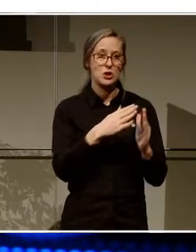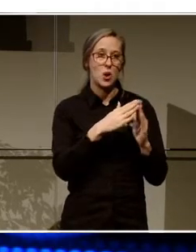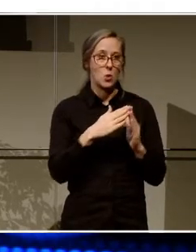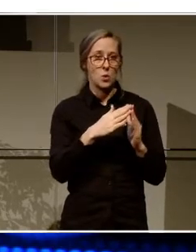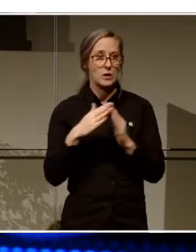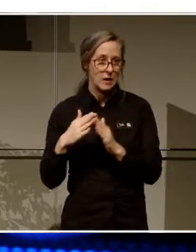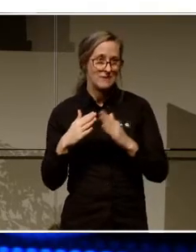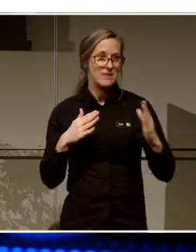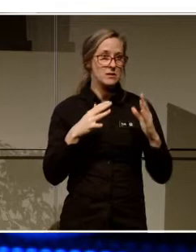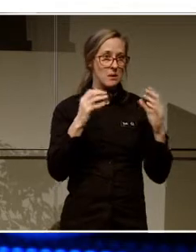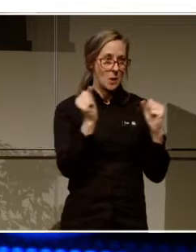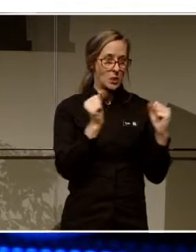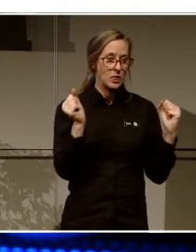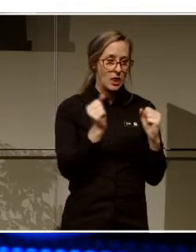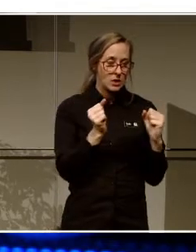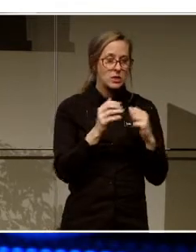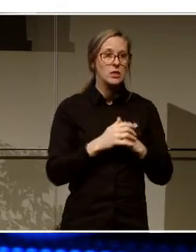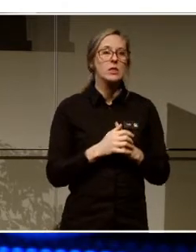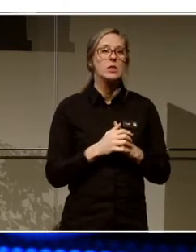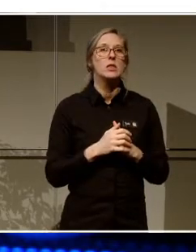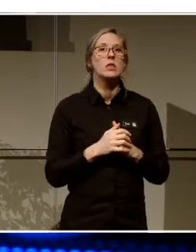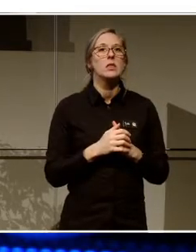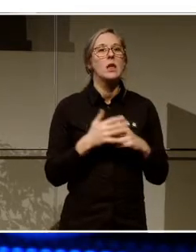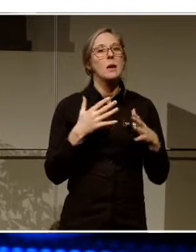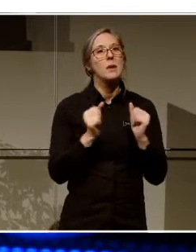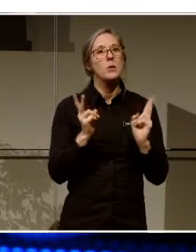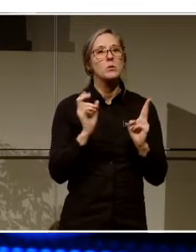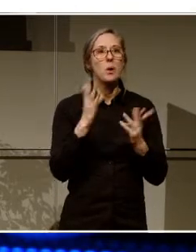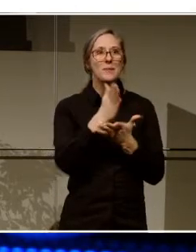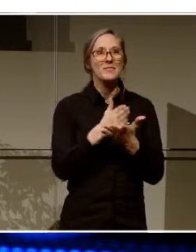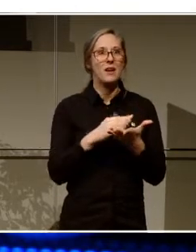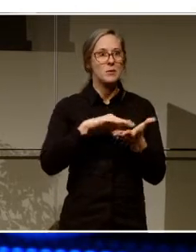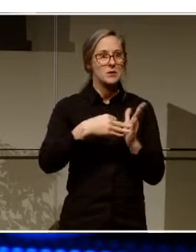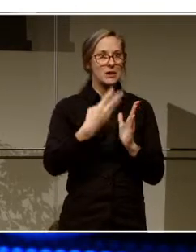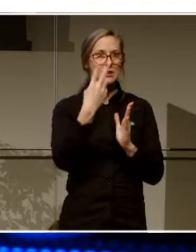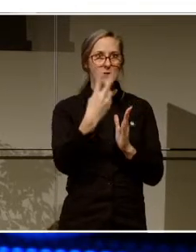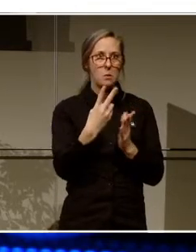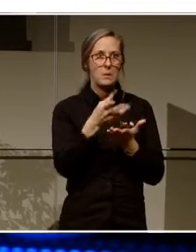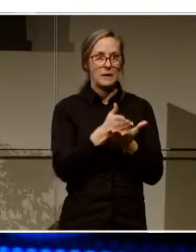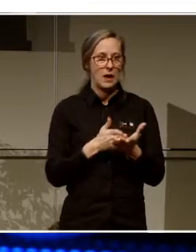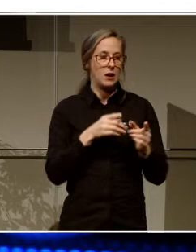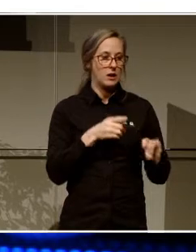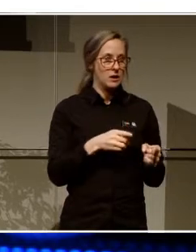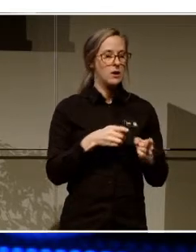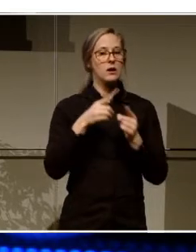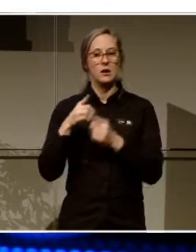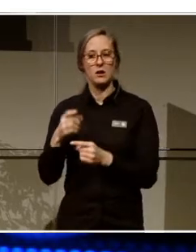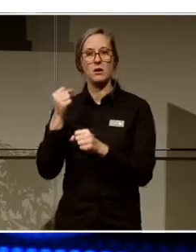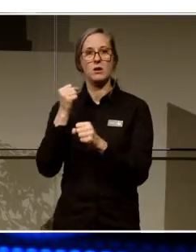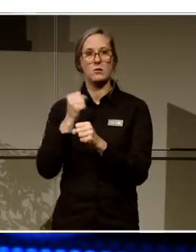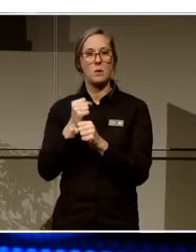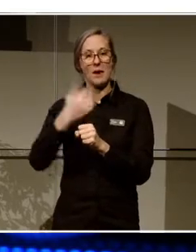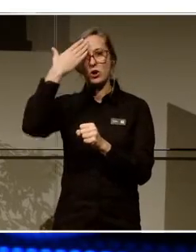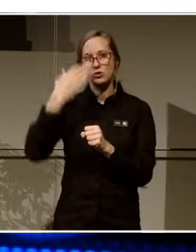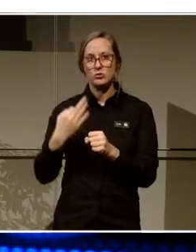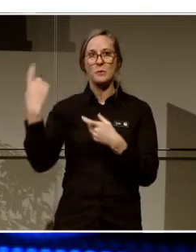Viås eller Lycksele. Men även då, om man ska dela upp det här projektet i två delar, även det här att jobba med kunskapen om